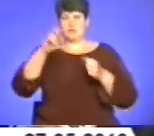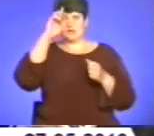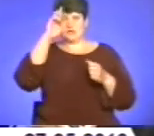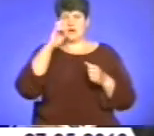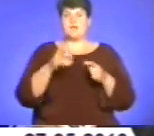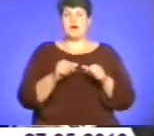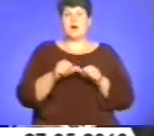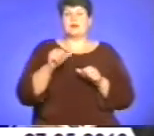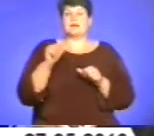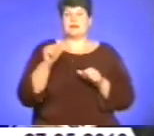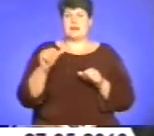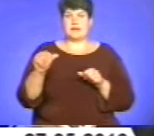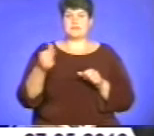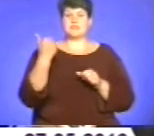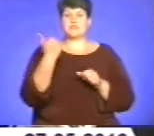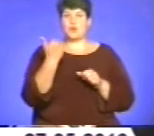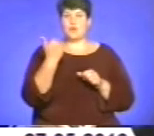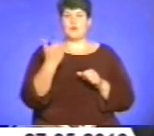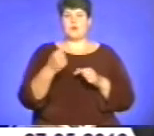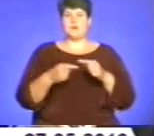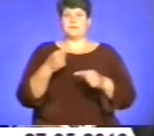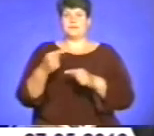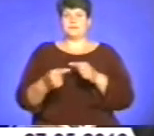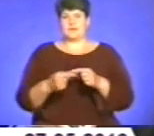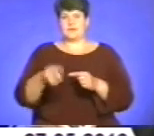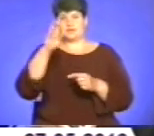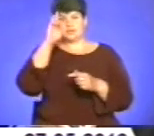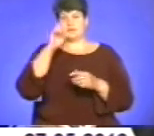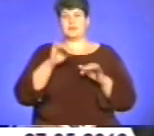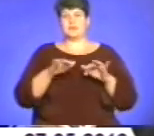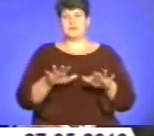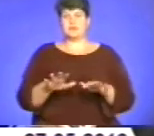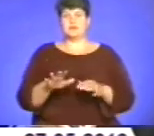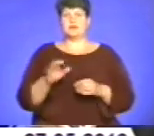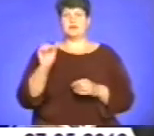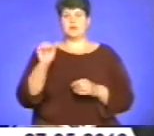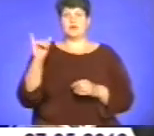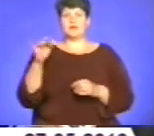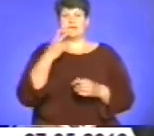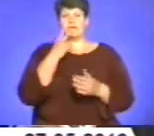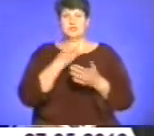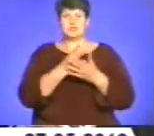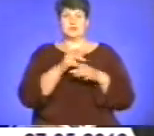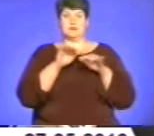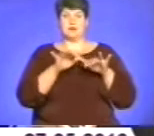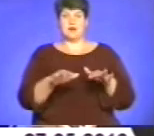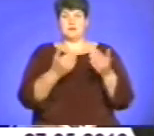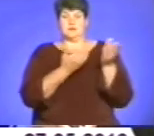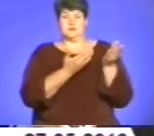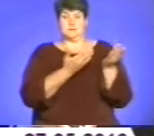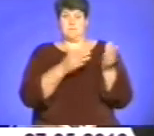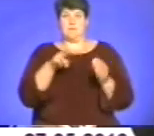із державних дівчатів, наприклад, Андреїв Язлов, дивлячись на діяльність Петлюрі і інших